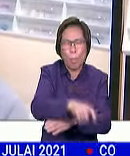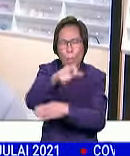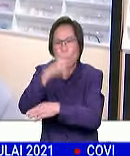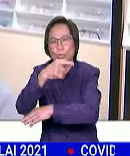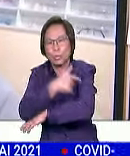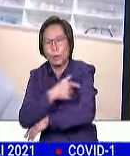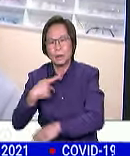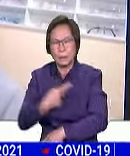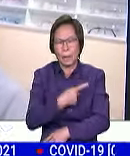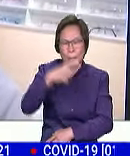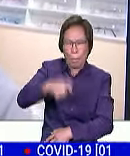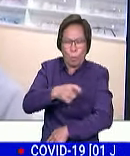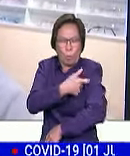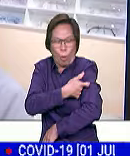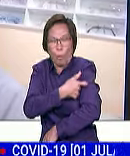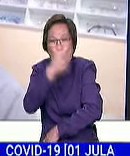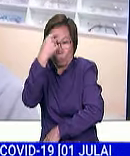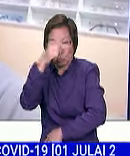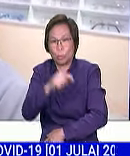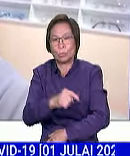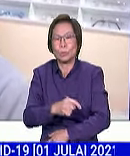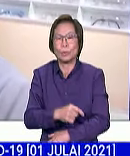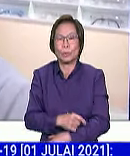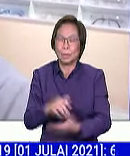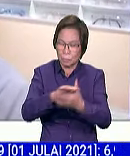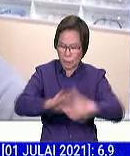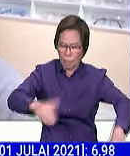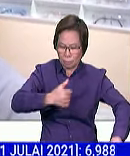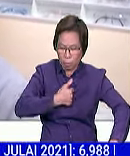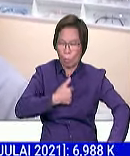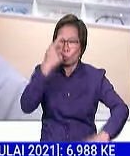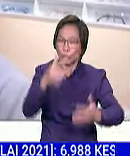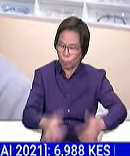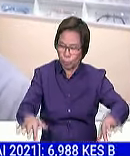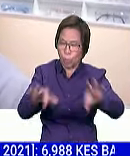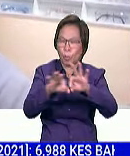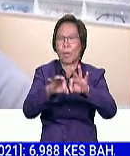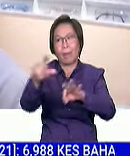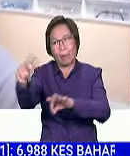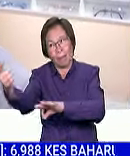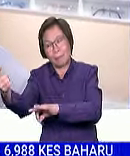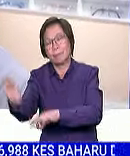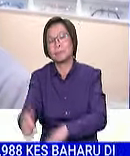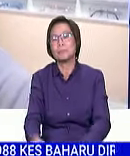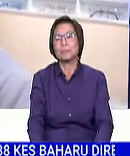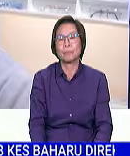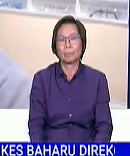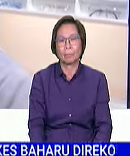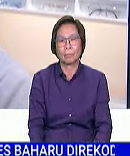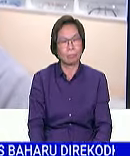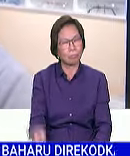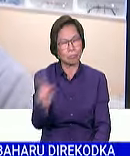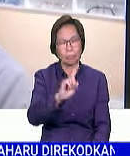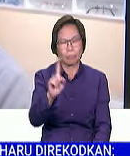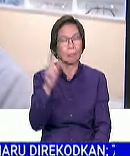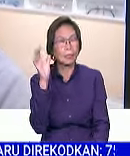mengambil vaksin untuk keselamatan diri untuk kepentingan orang lain juga dan kita juga jangan